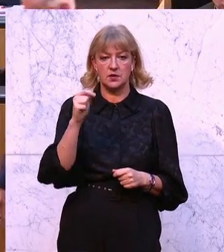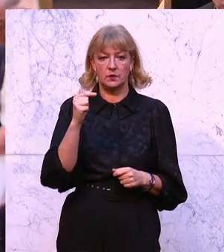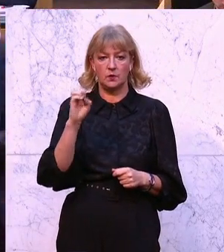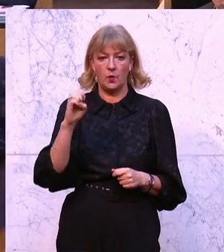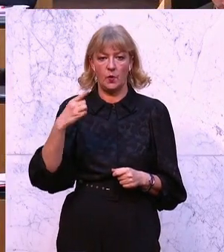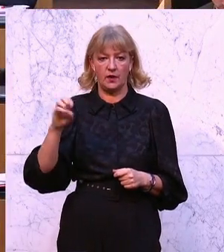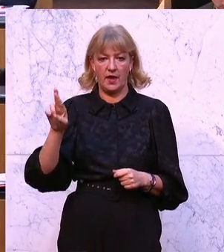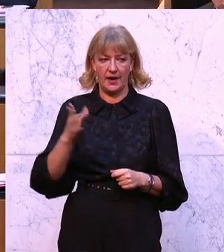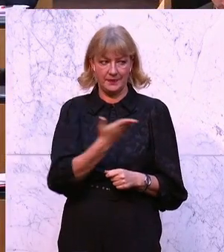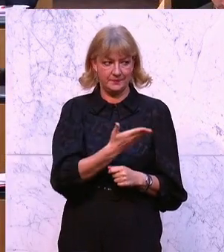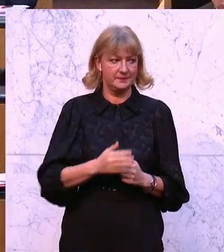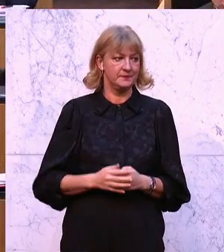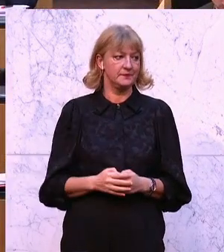Rainer Wiemer von der SPÖ. können.